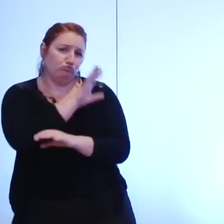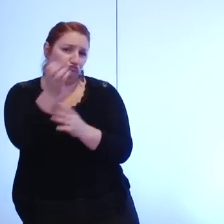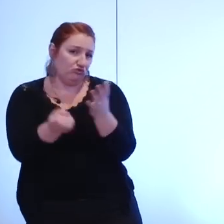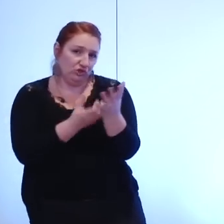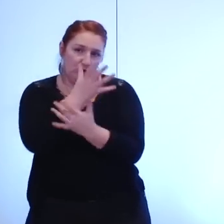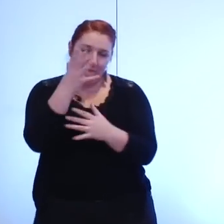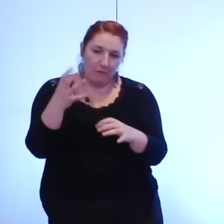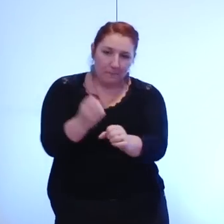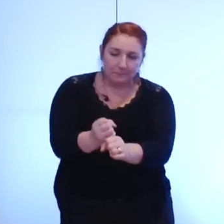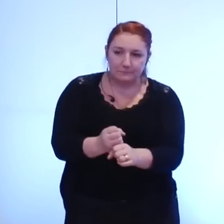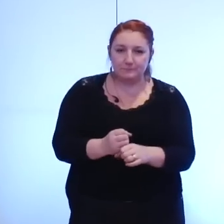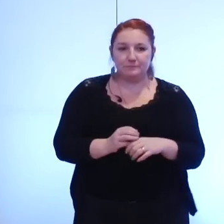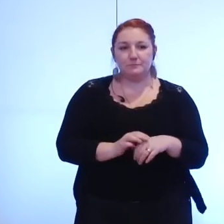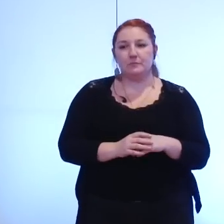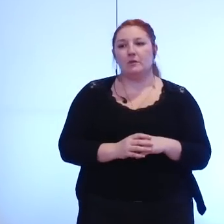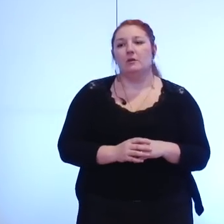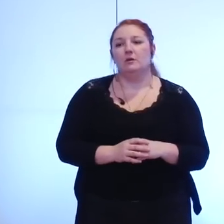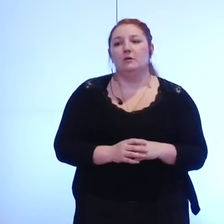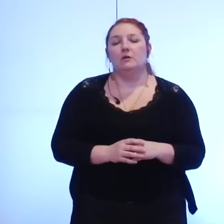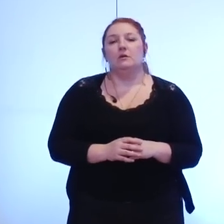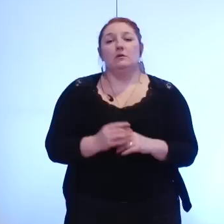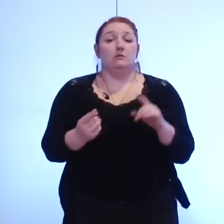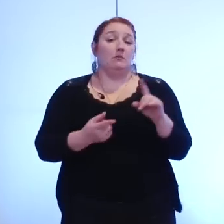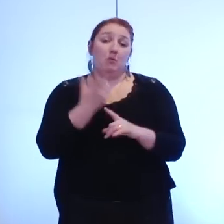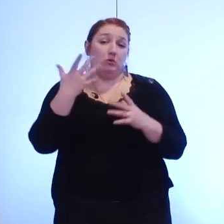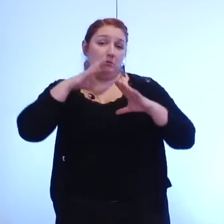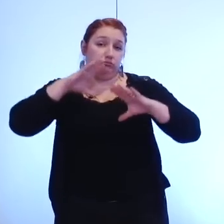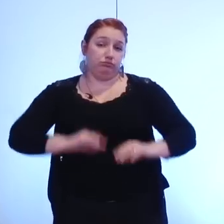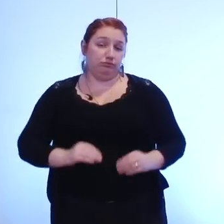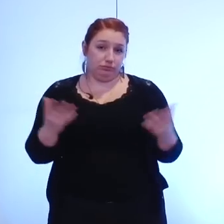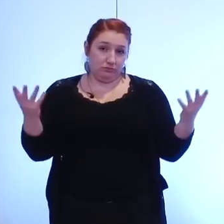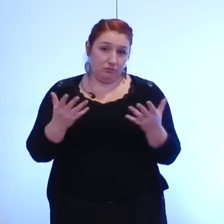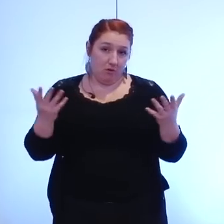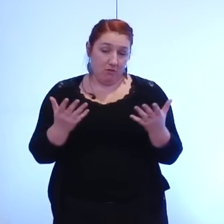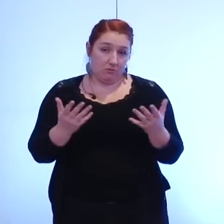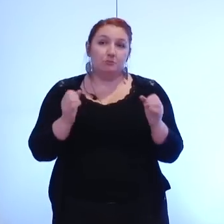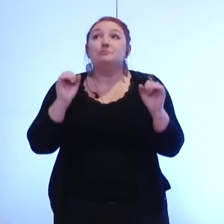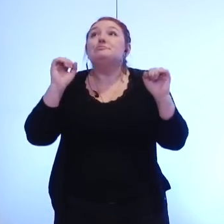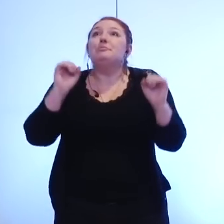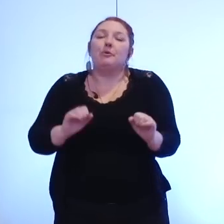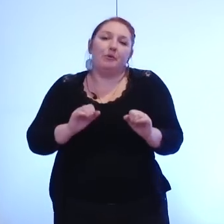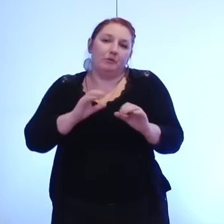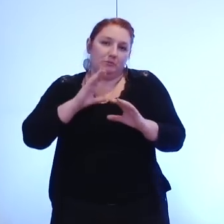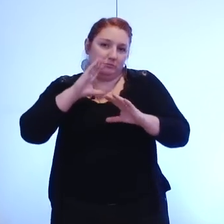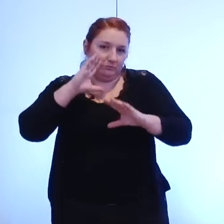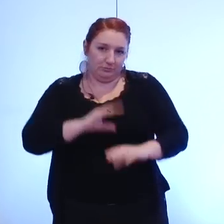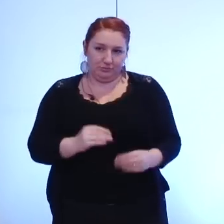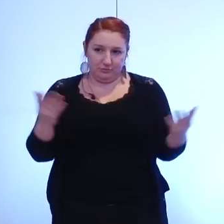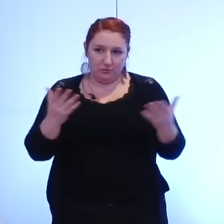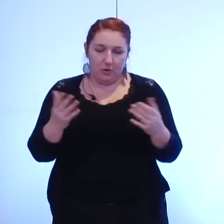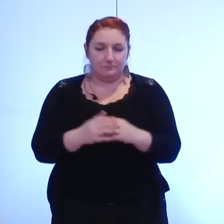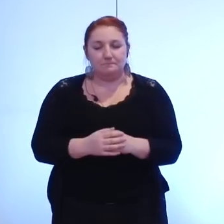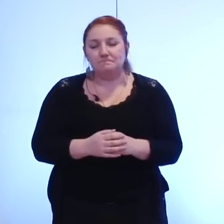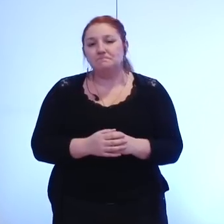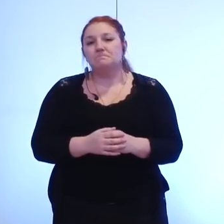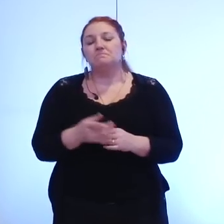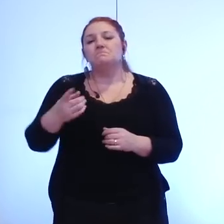nous avons un élément qui doit nous rassurer qui aurait pu nous rassurer pour tout dire contrairement à ce qu'on